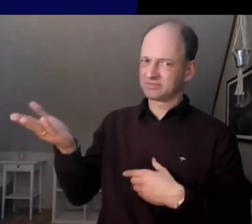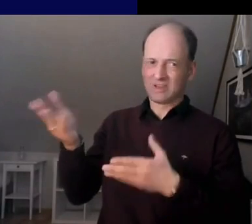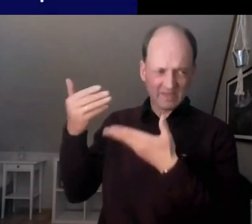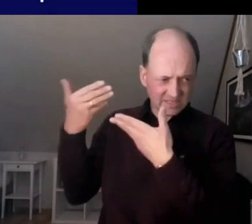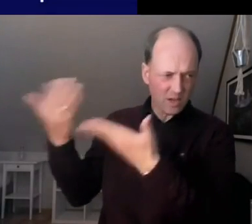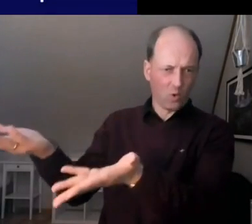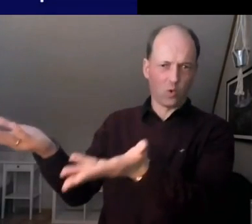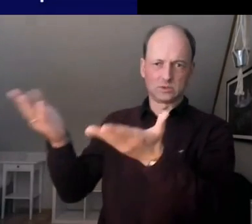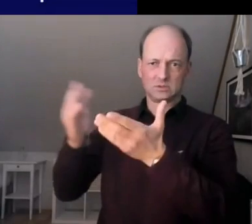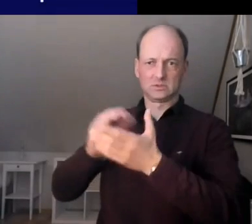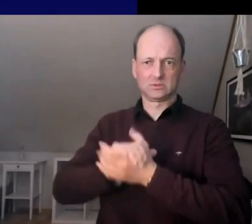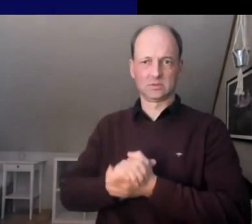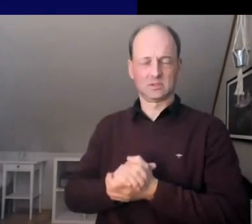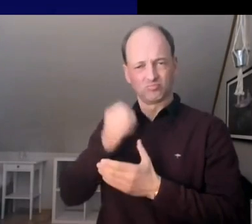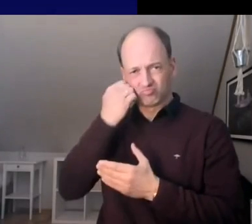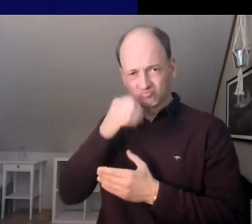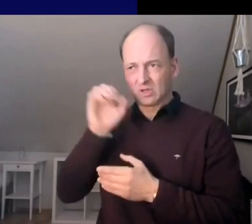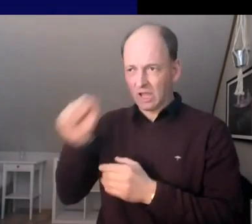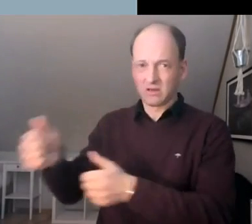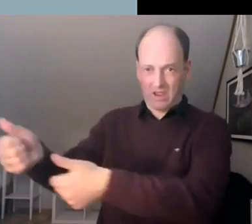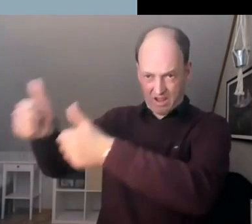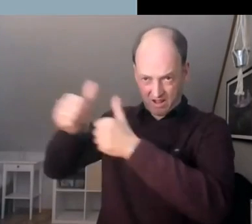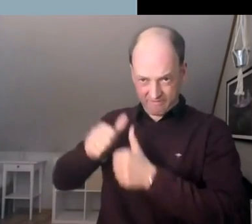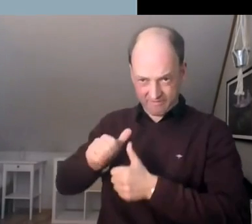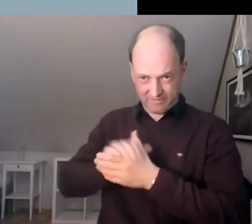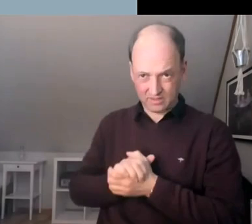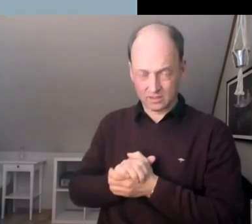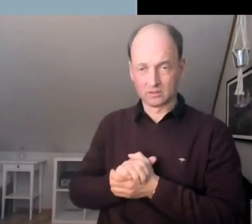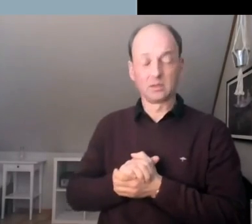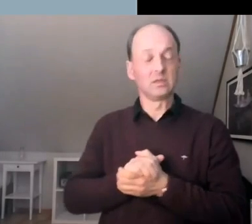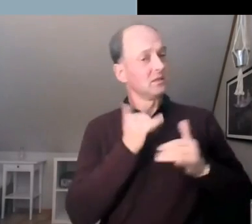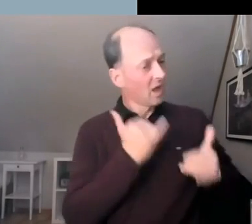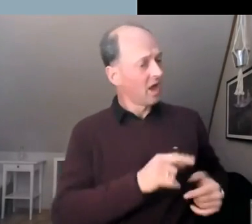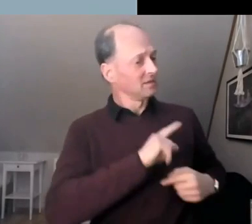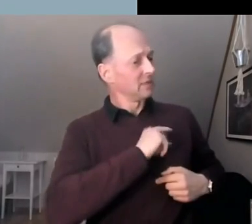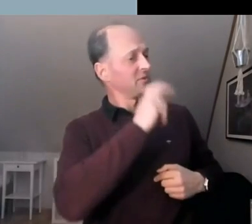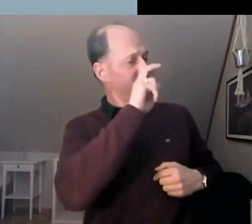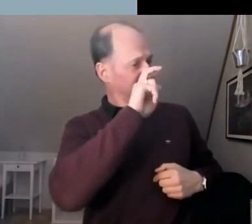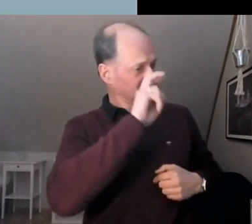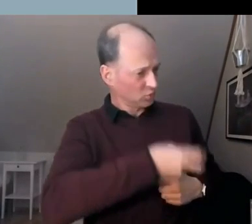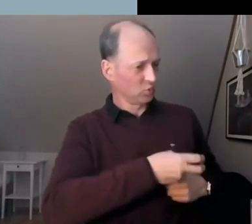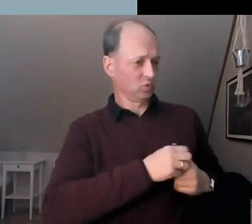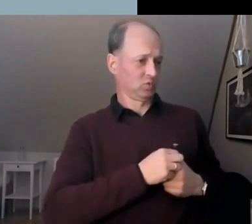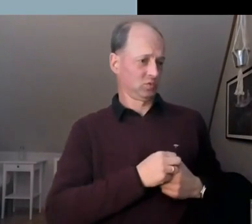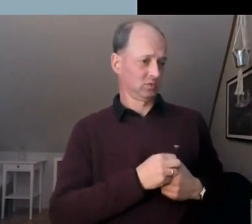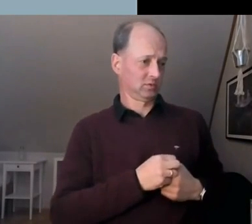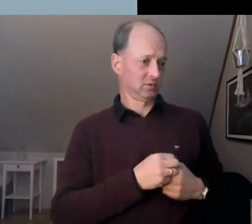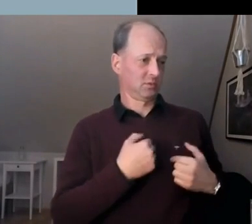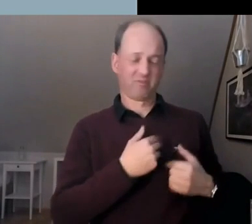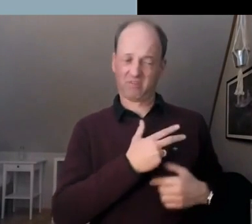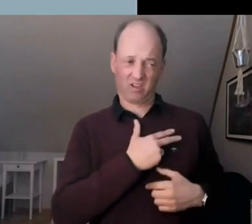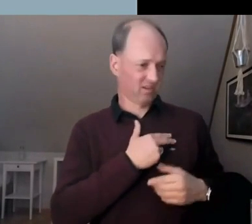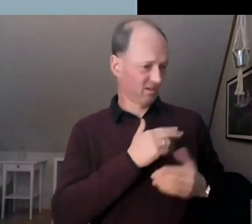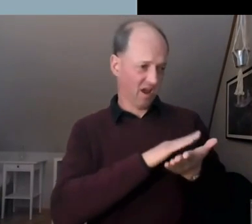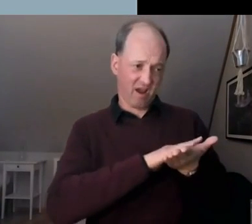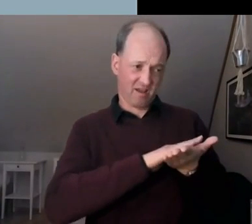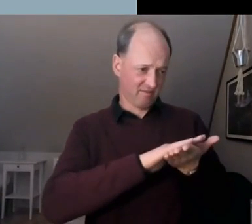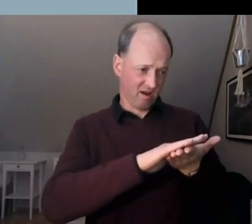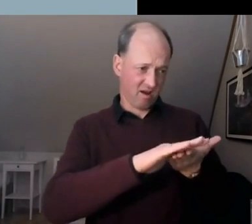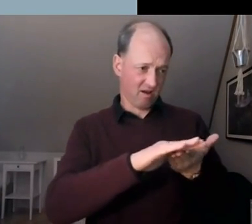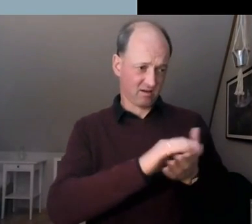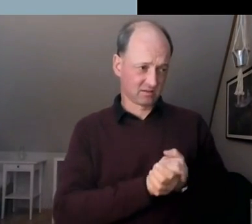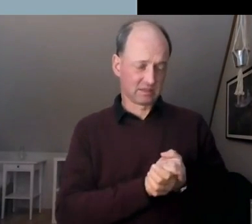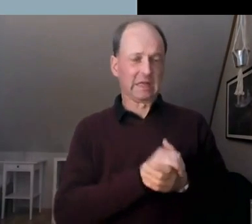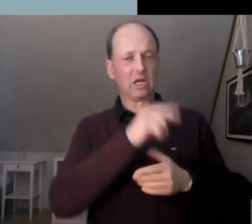Kannst du mir nicht helfen? Doch, ich versuche es ja. Aber es ist echt nicht so einfach. Die Menschen in Deutschland sind